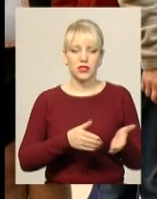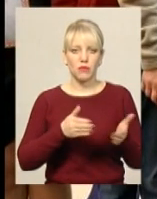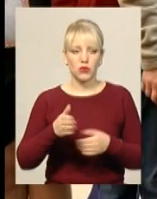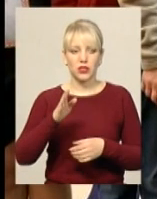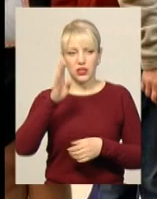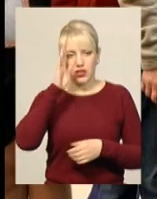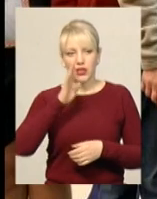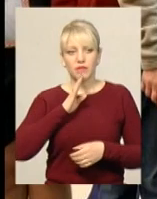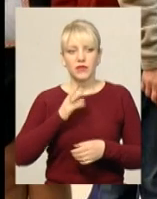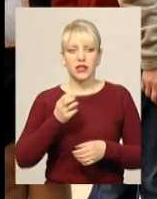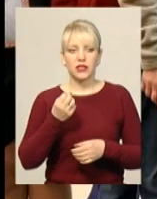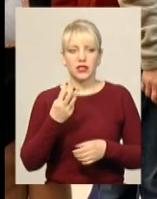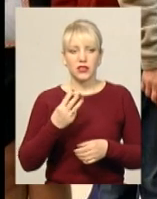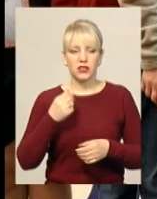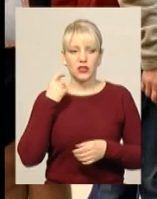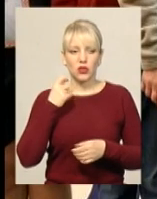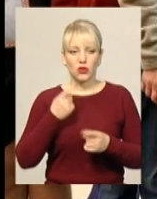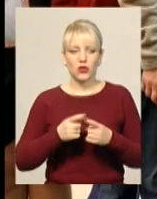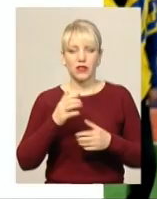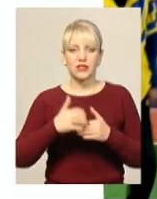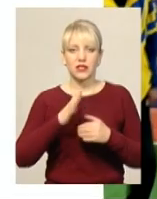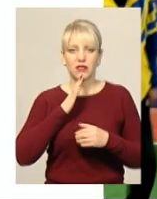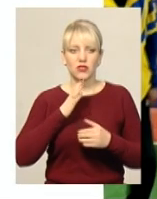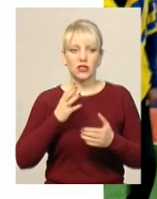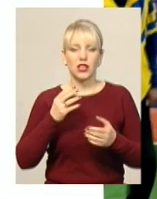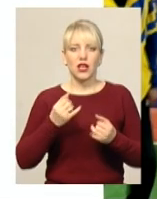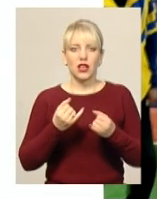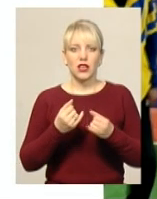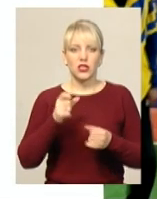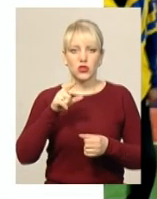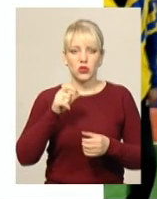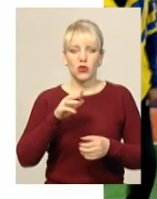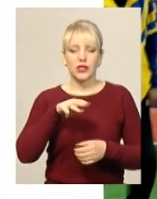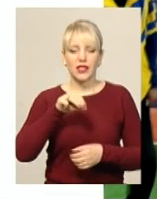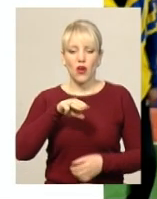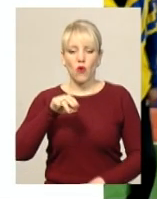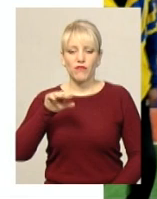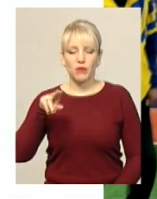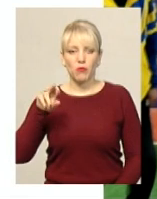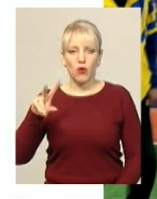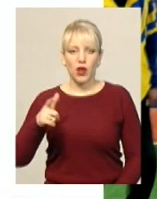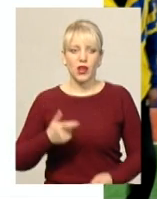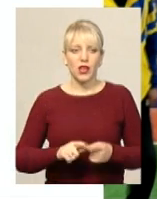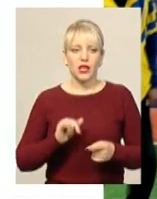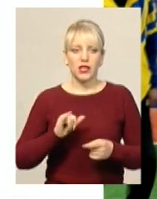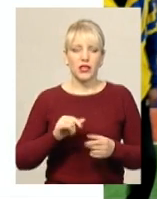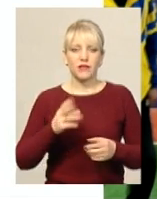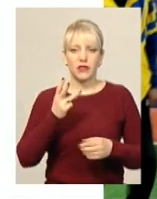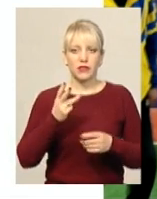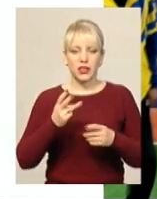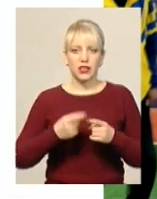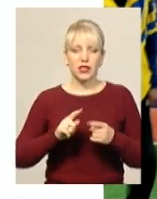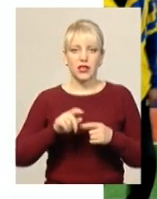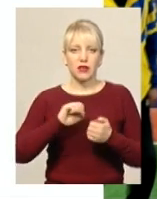13 років. Серед дівчат командне золото дісталося спортсменком Теофіполя. Срібними призерками стали атлетки Городка, замкнула трійку призерів